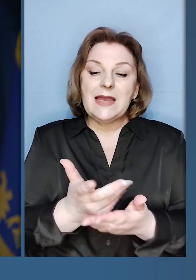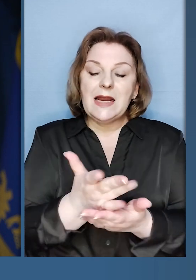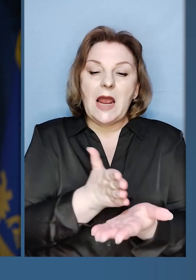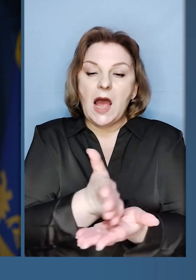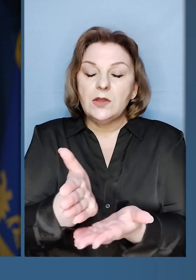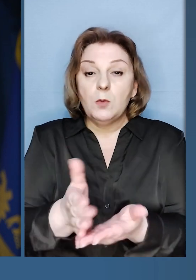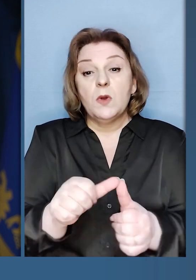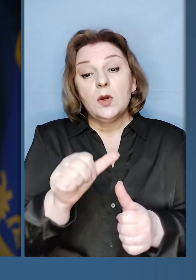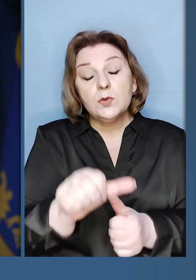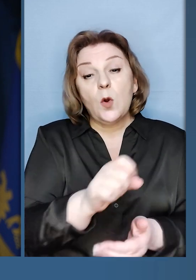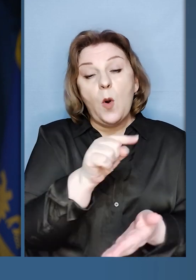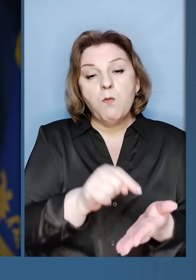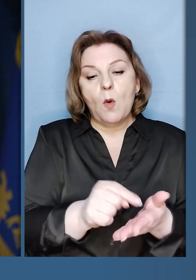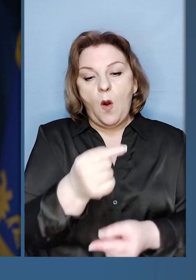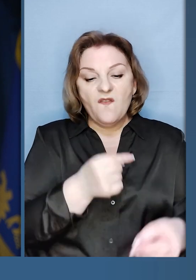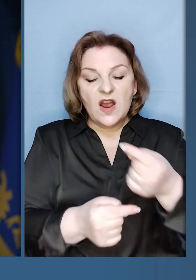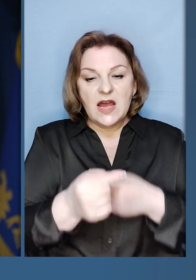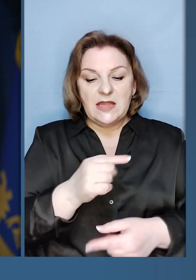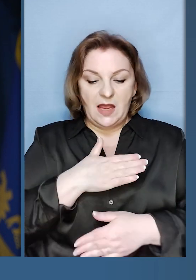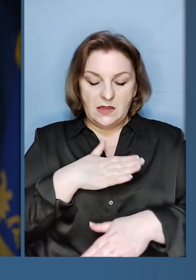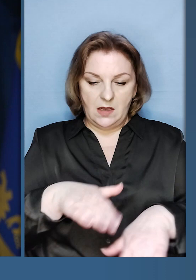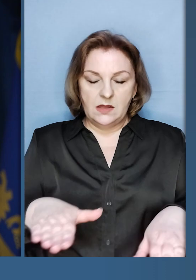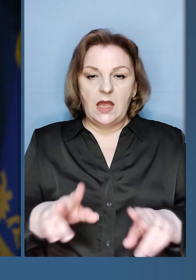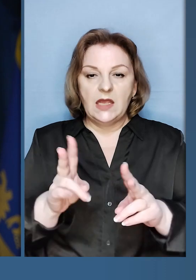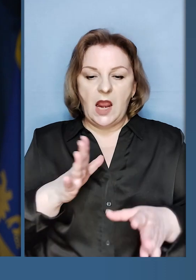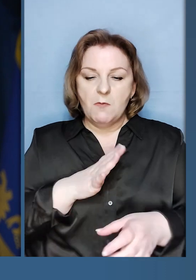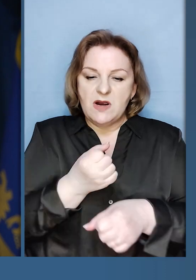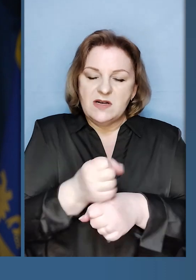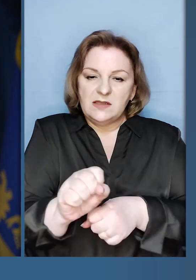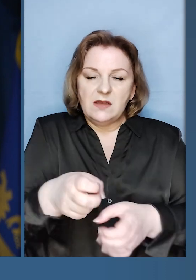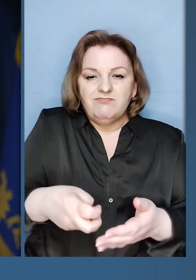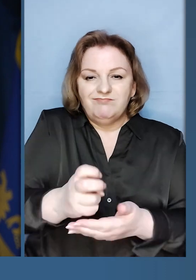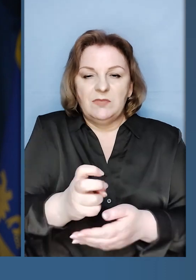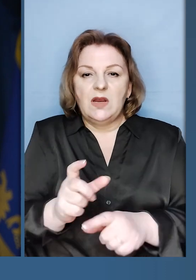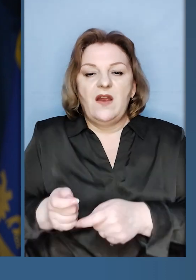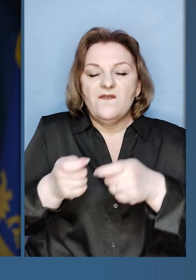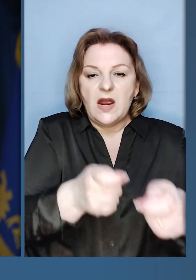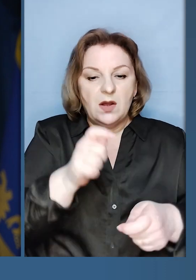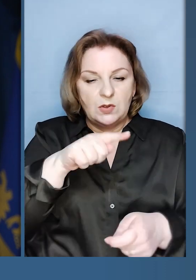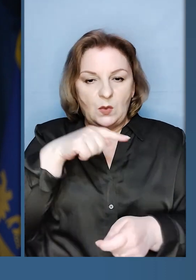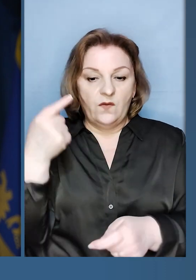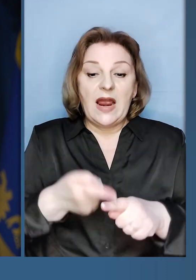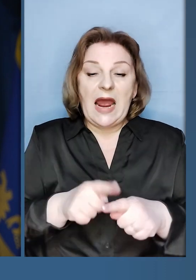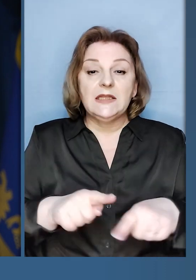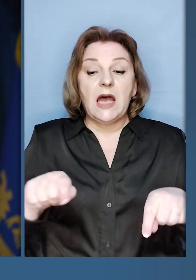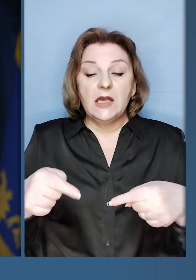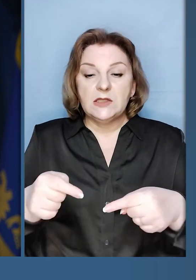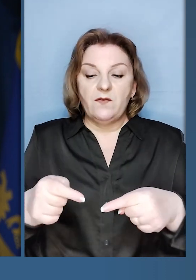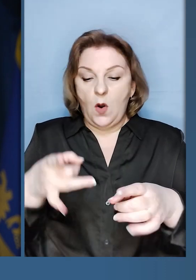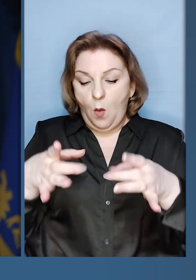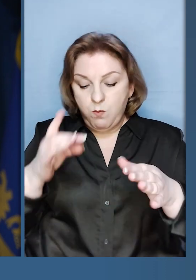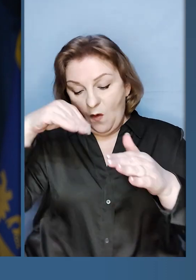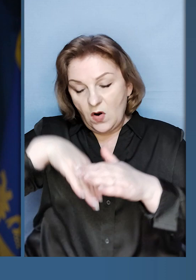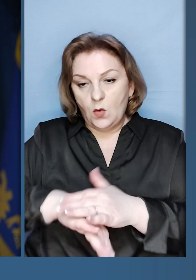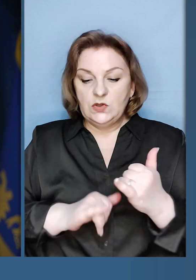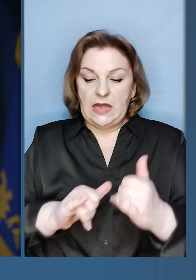над кількома напрямками. Зокрема, це питання повернення наших дітей, які були силою вивезені в Росію. Це створення